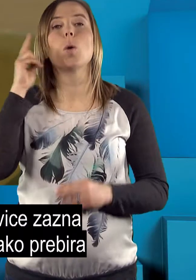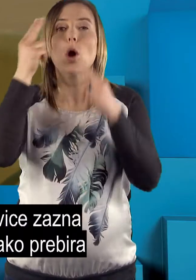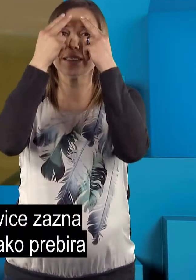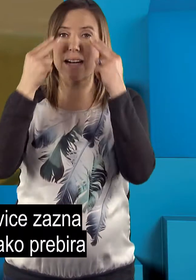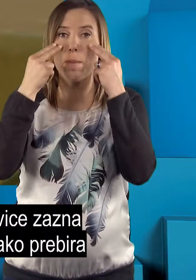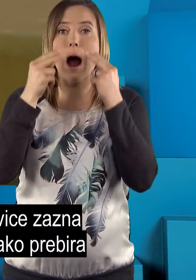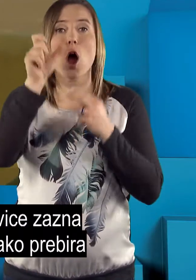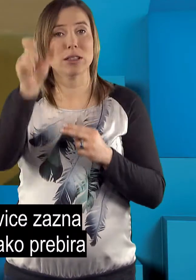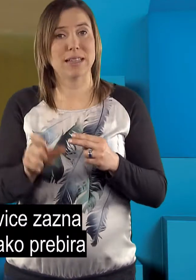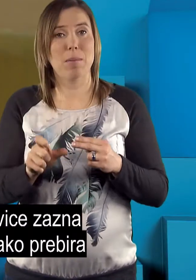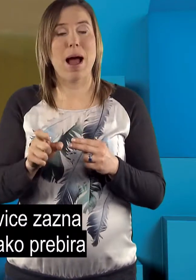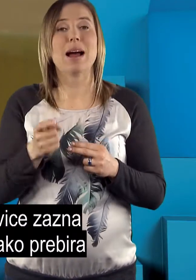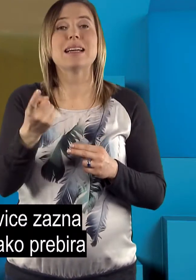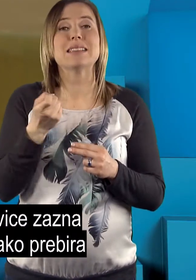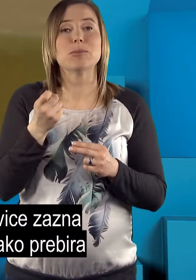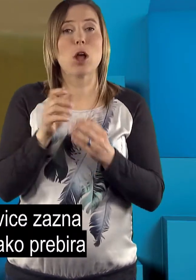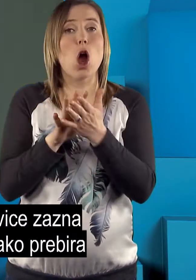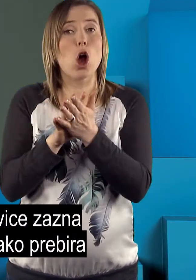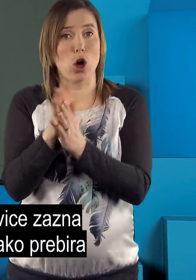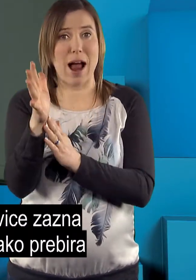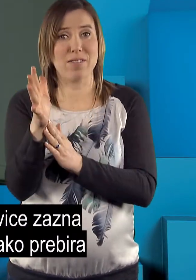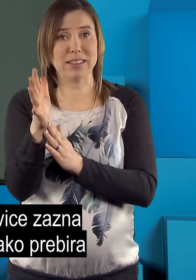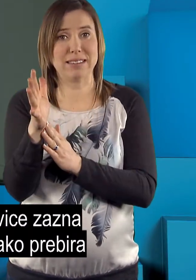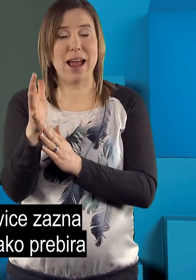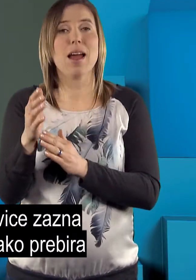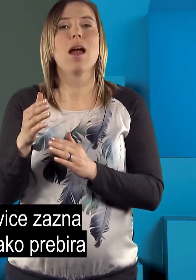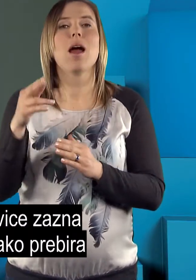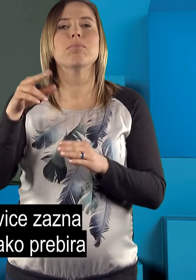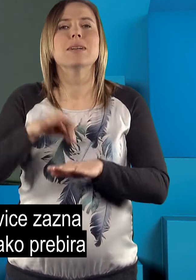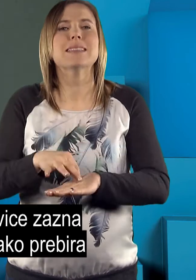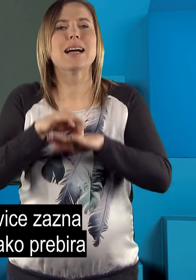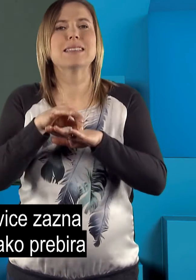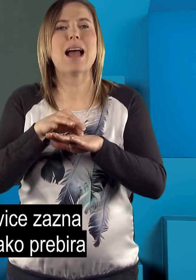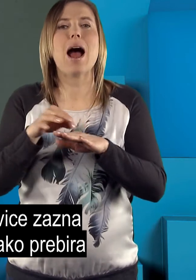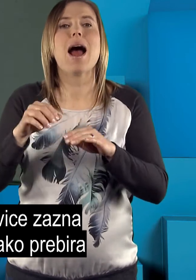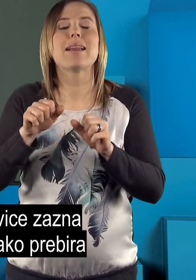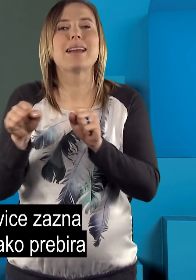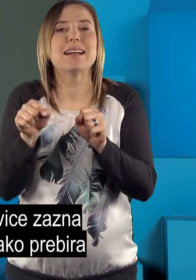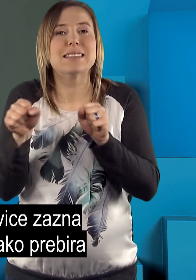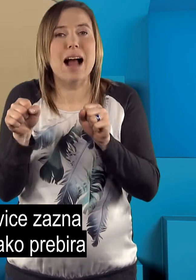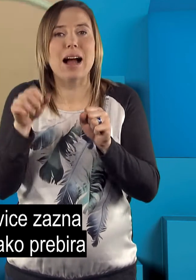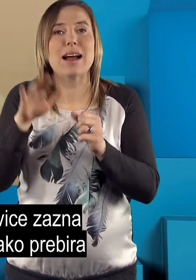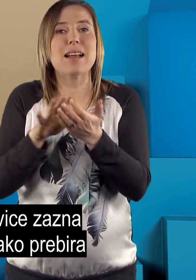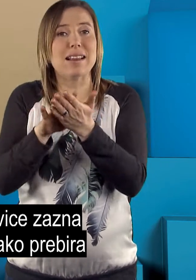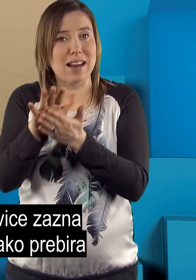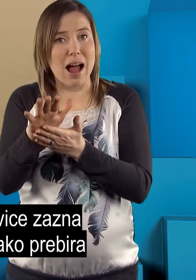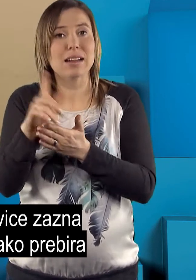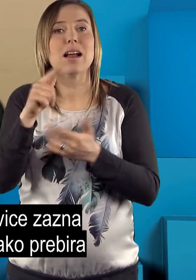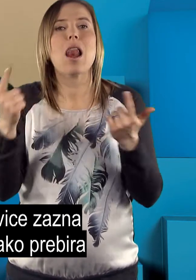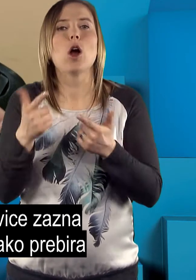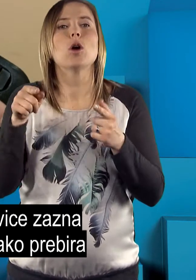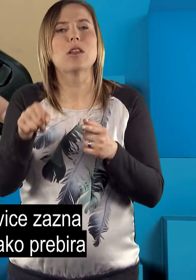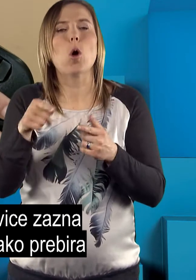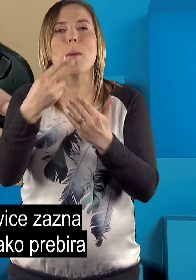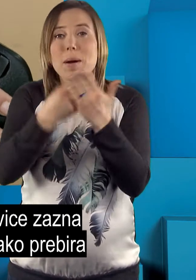Gluhoslepa oseba iz rokavice zazna tresljaje na dlani in lahko tako prebira sporočila, ki jih druga oseba napiše